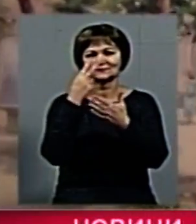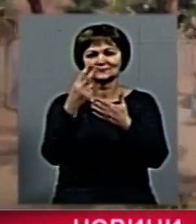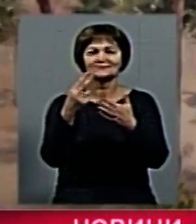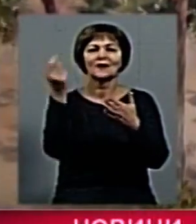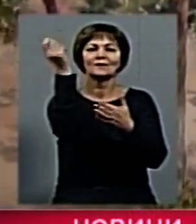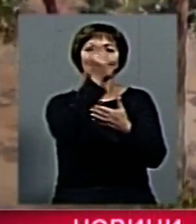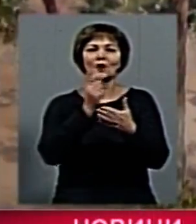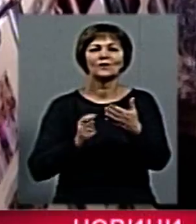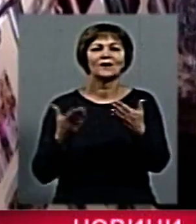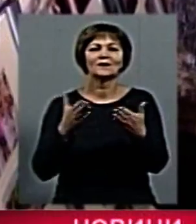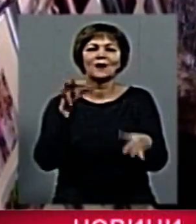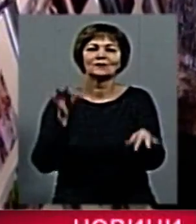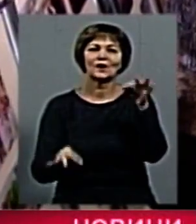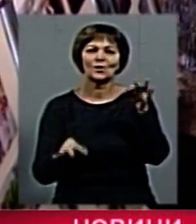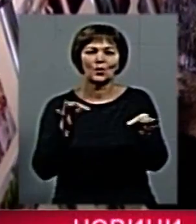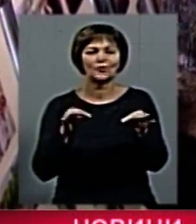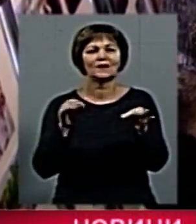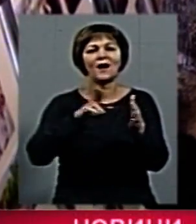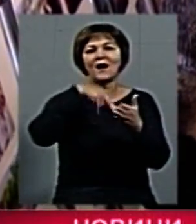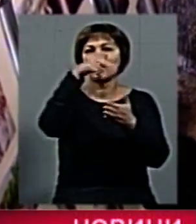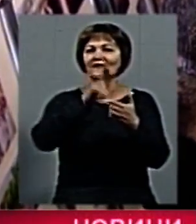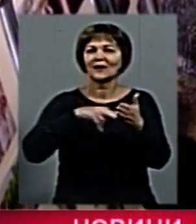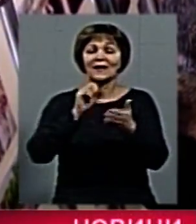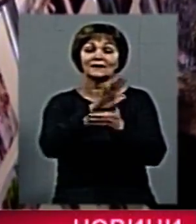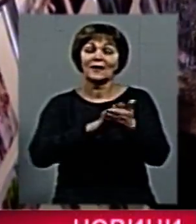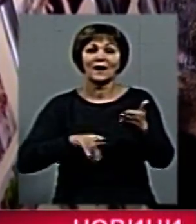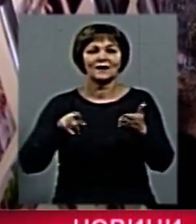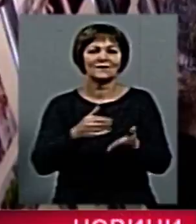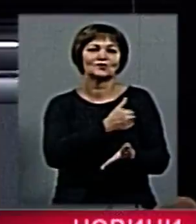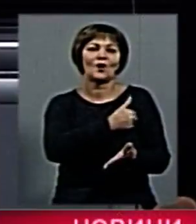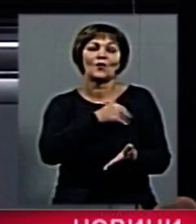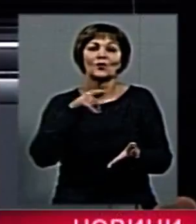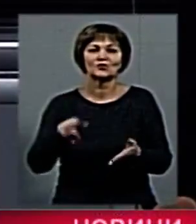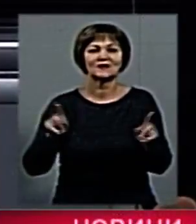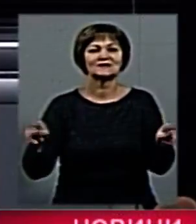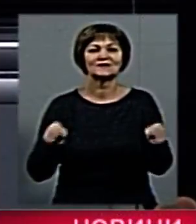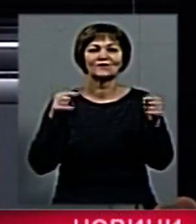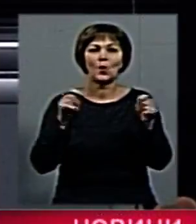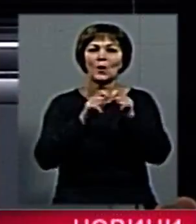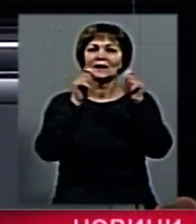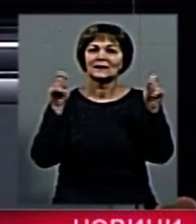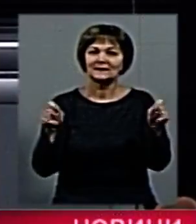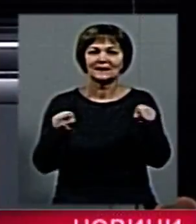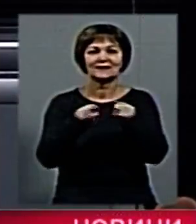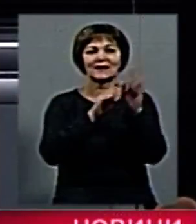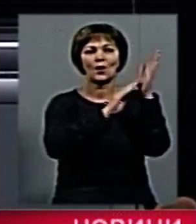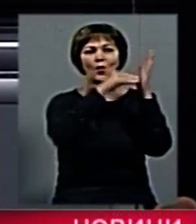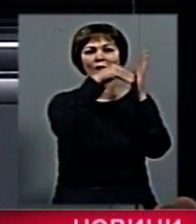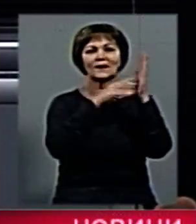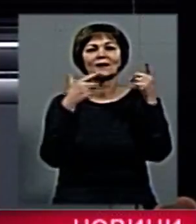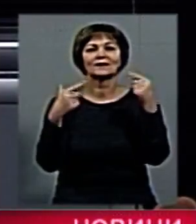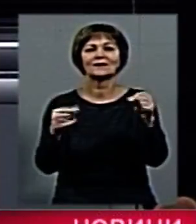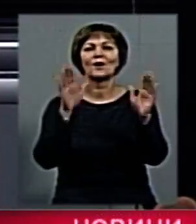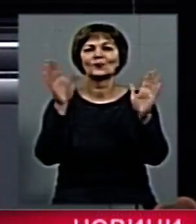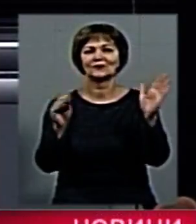пейзажі, чим і підкорила акварель. Надалі Катерина прагне створити календар, на сторінках якого будуть зображені